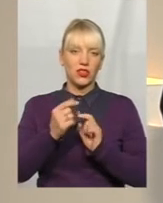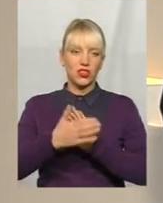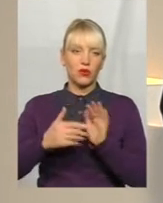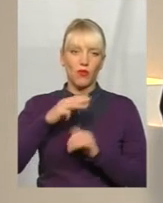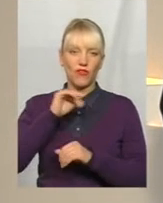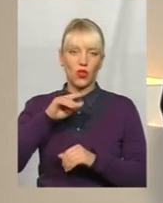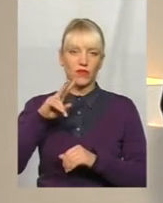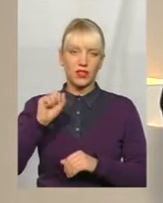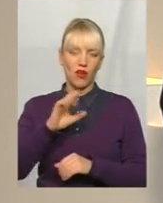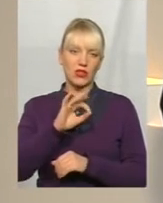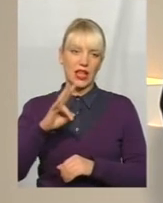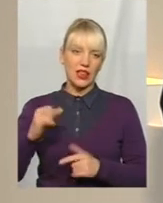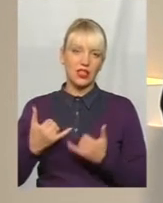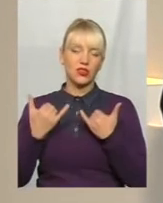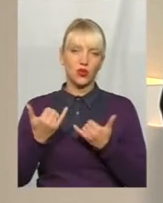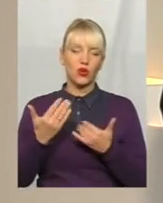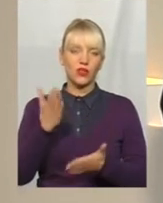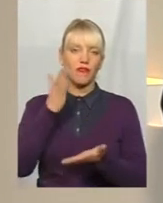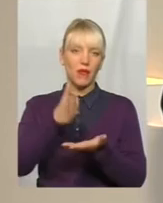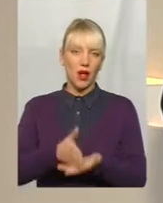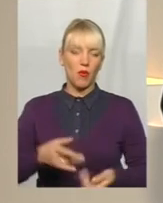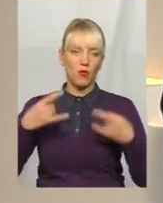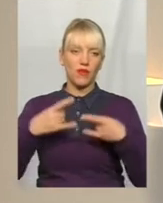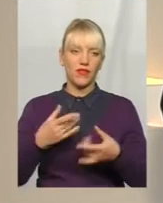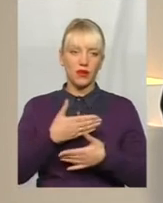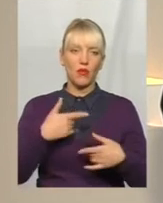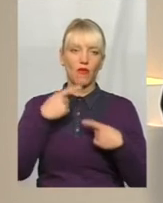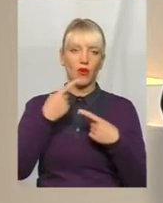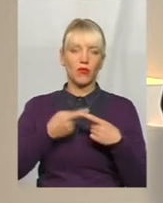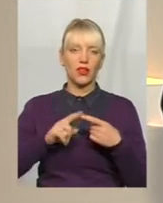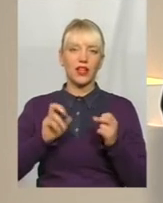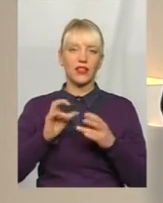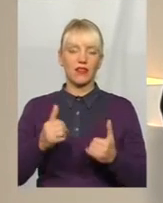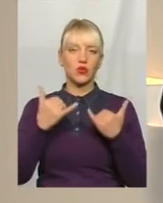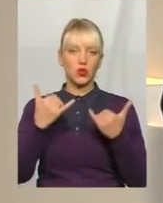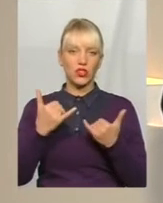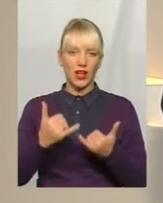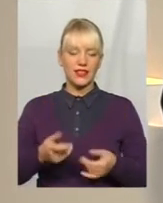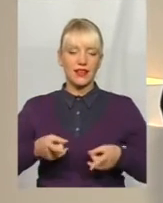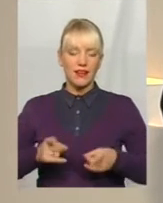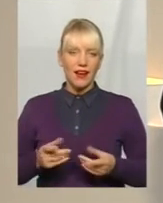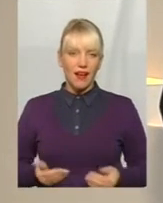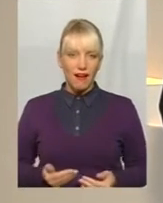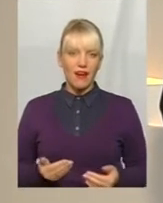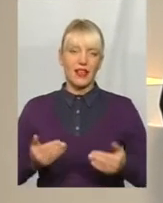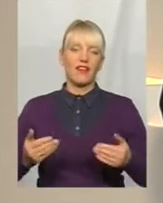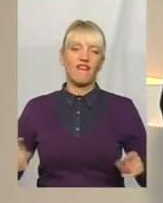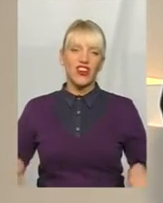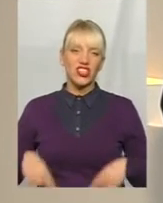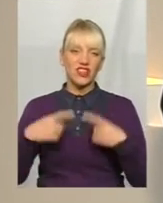мову Оксана Фіновська. Сьогодні у прямому ефірі ми говоримо про те, як в сучасних реаліях виживають і навіть